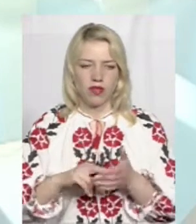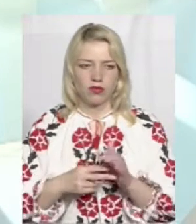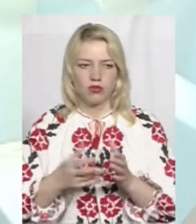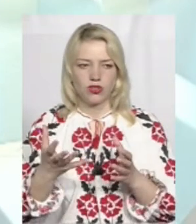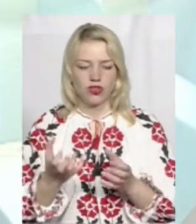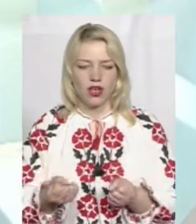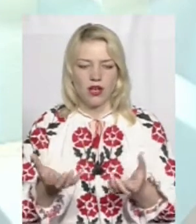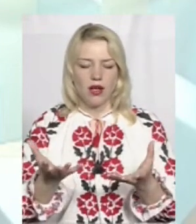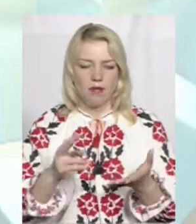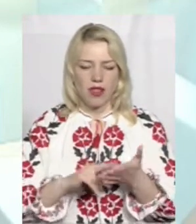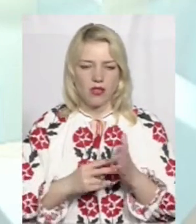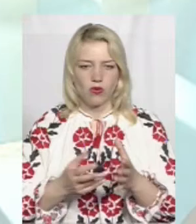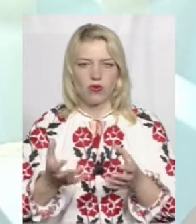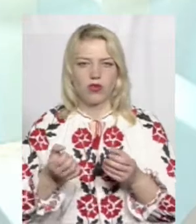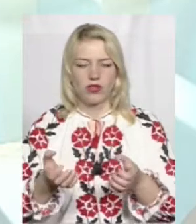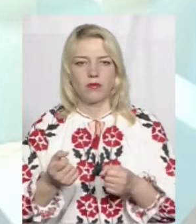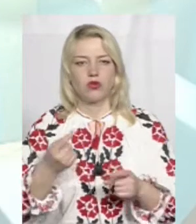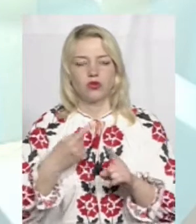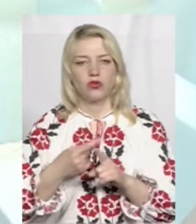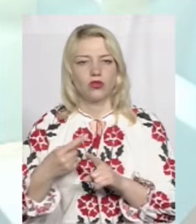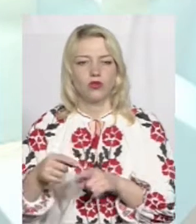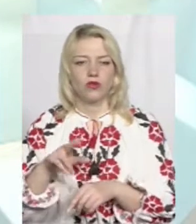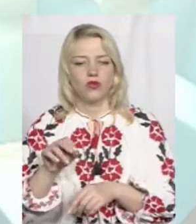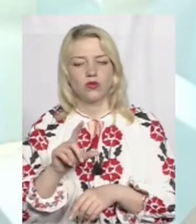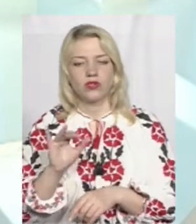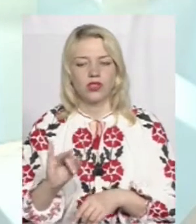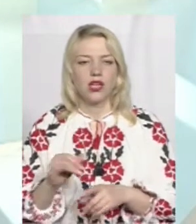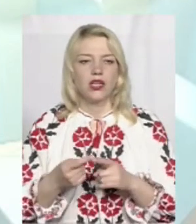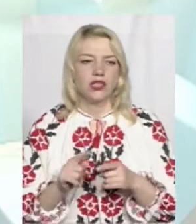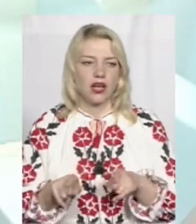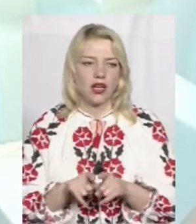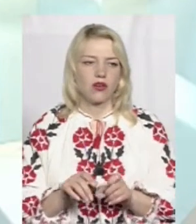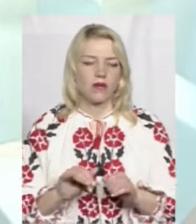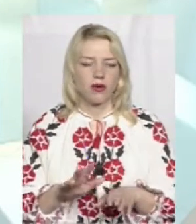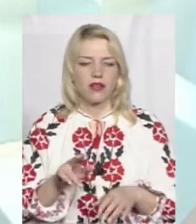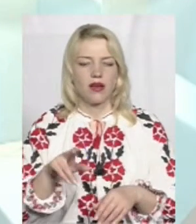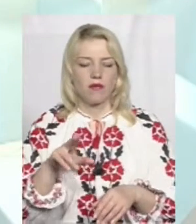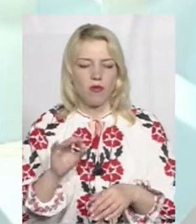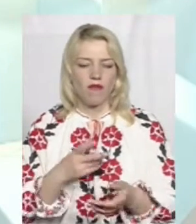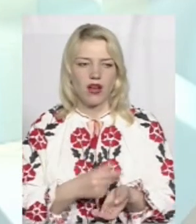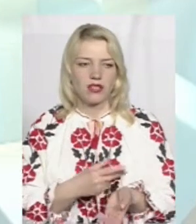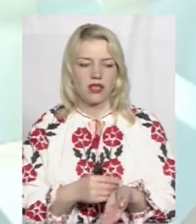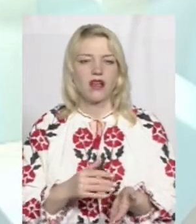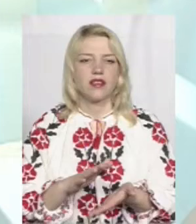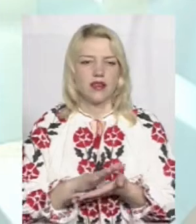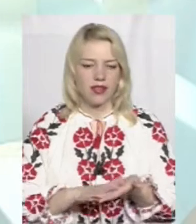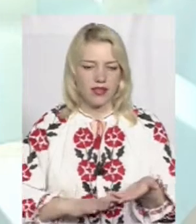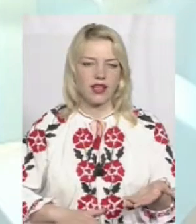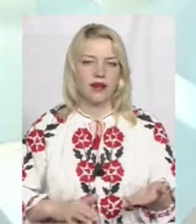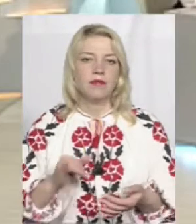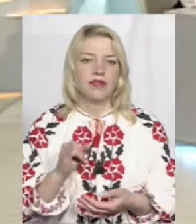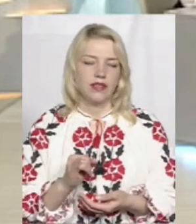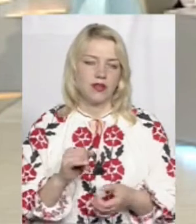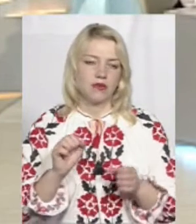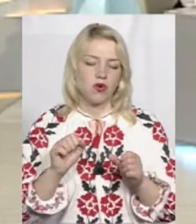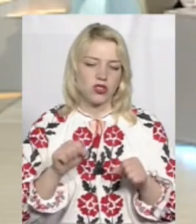плануємо отримувати ще додаткову дозу. Тобто, така от компанія по вакцинації йде. Ну, і ще раз,